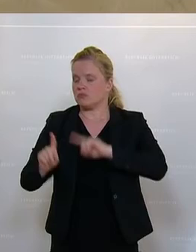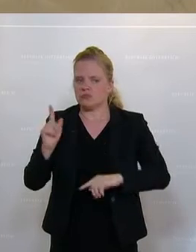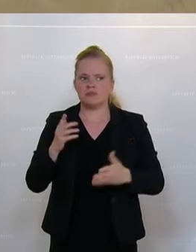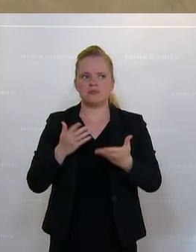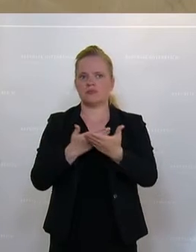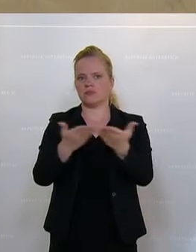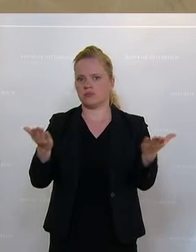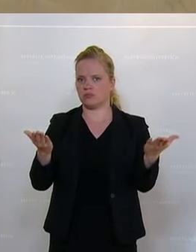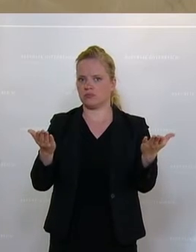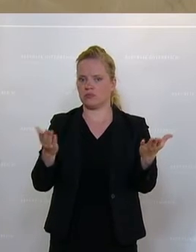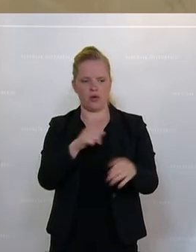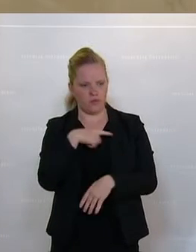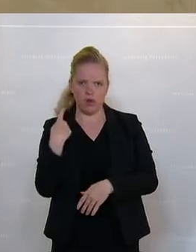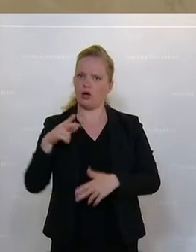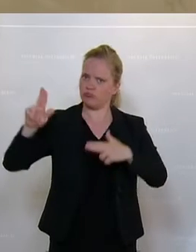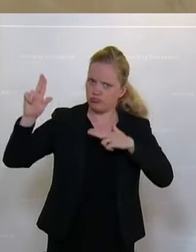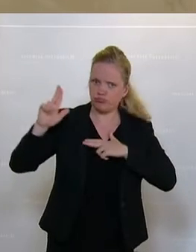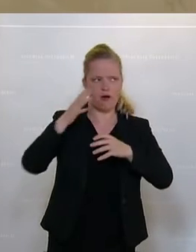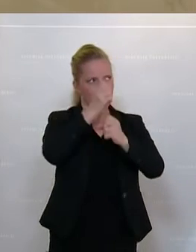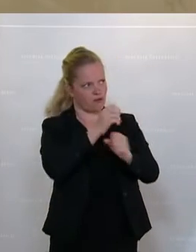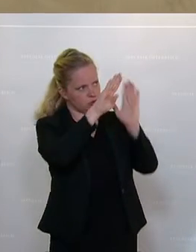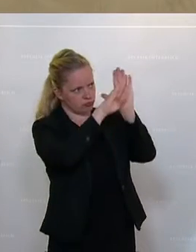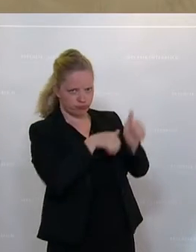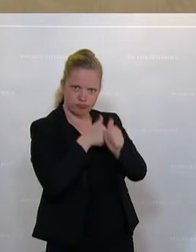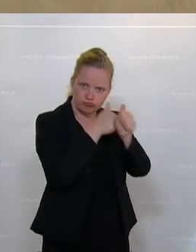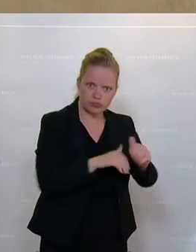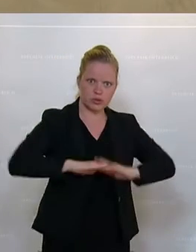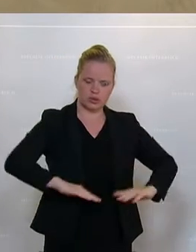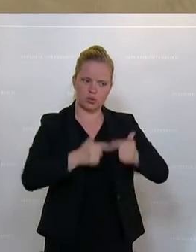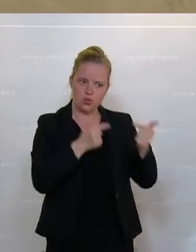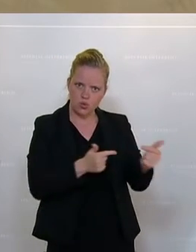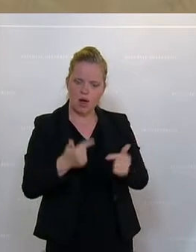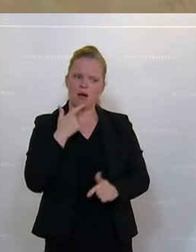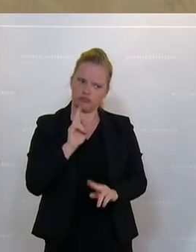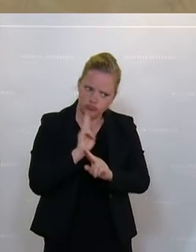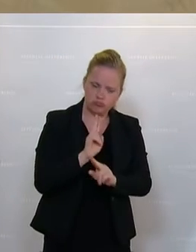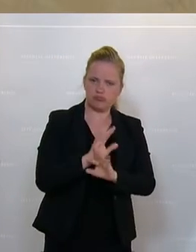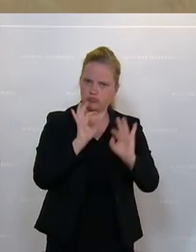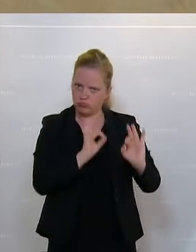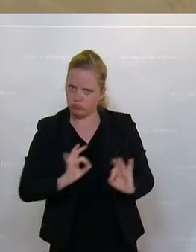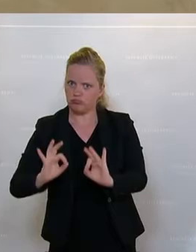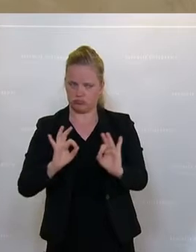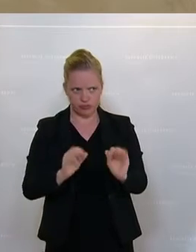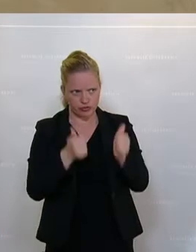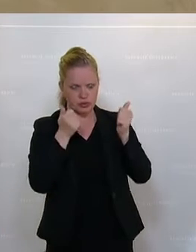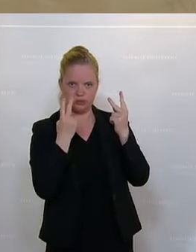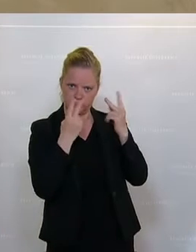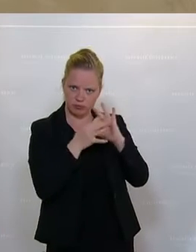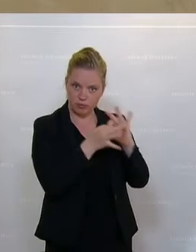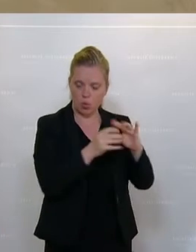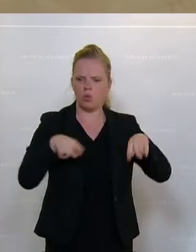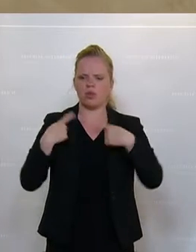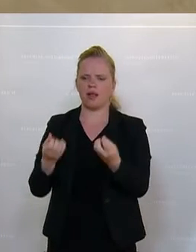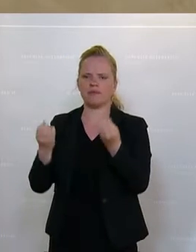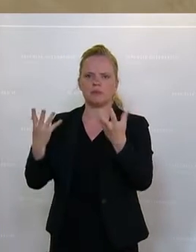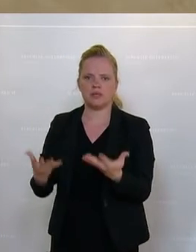hier sitzen, auf die Verfassung angelobt sind, auf gesetzliche Grundlagen, unser Tun und Schaffen anheimstellen. Und dann passiert